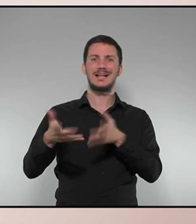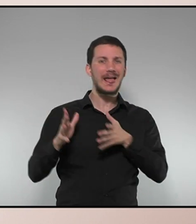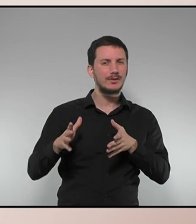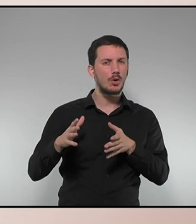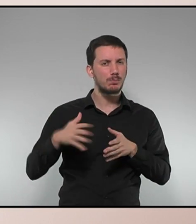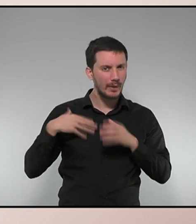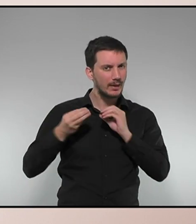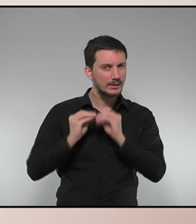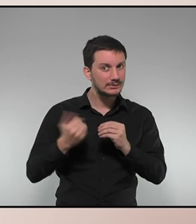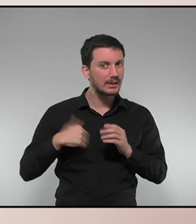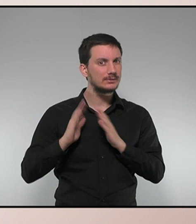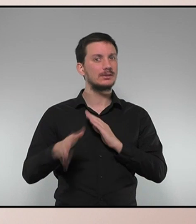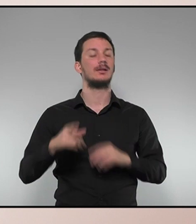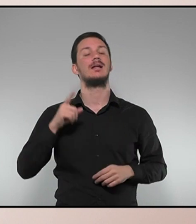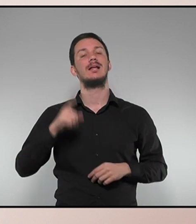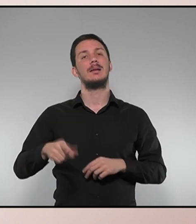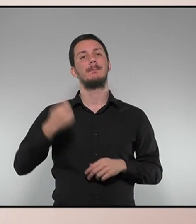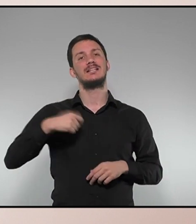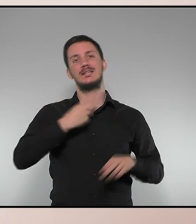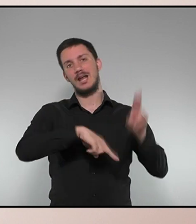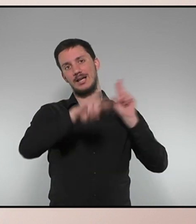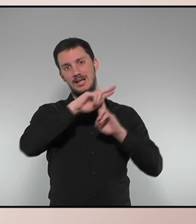Per respondre té la paraula el president de la Generalitat.